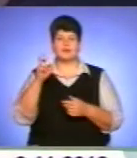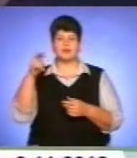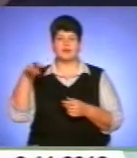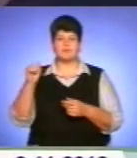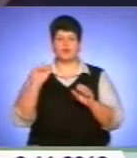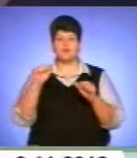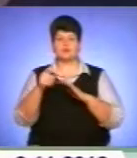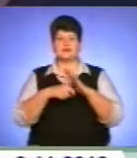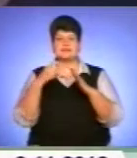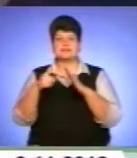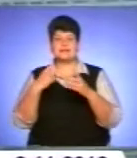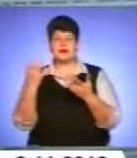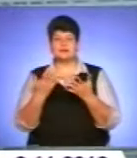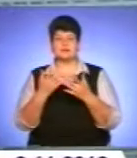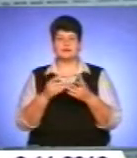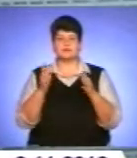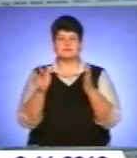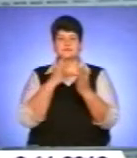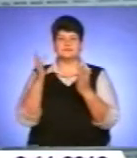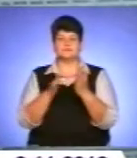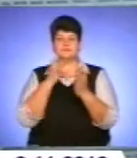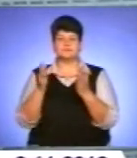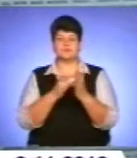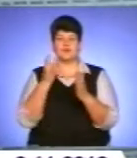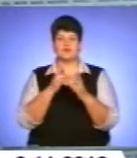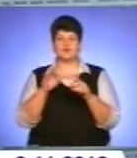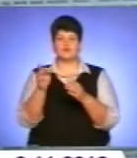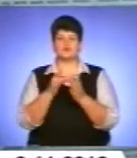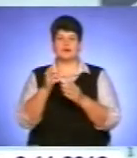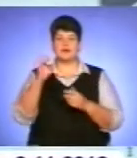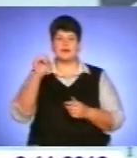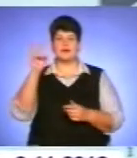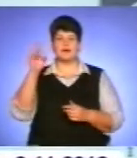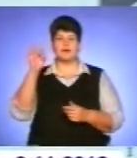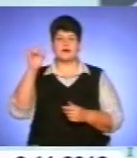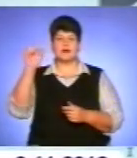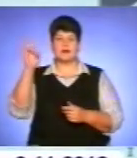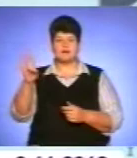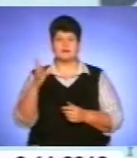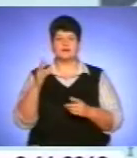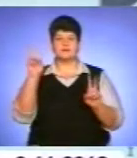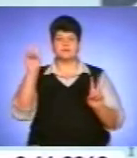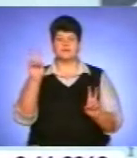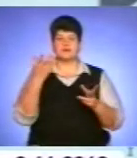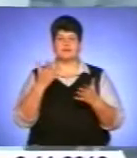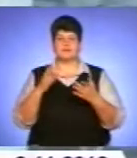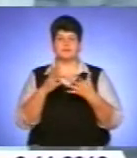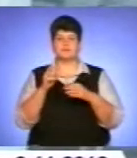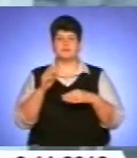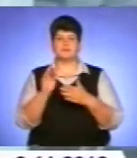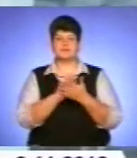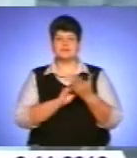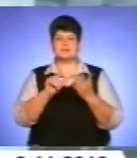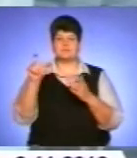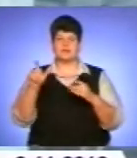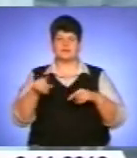дізнатися із ілюстрованого журналу «Екран Чикаго», в якому вміщені світлини, на яких письменник у родинному колі, серед друзів